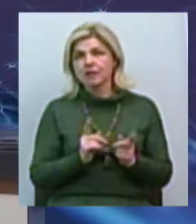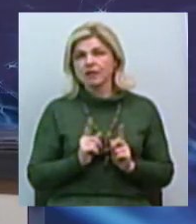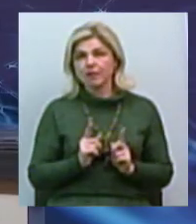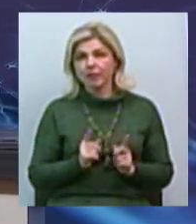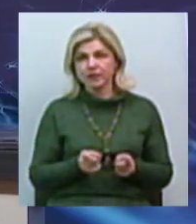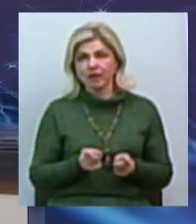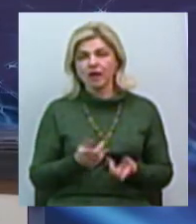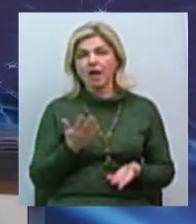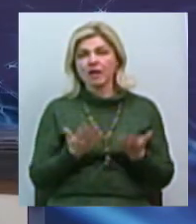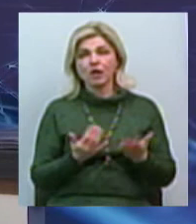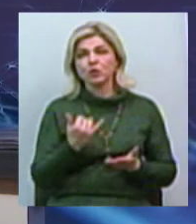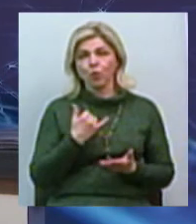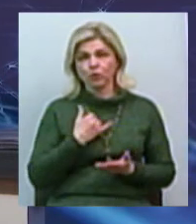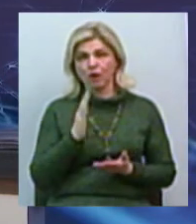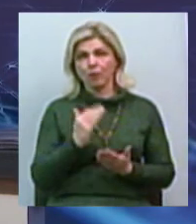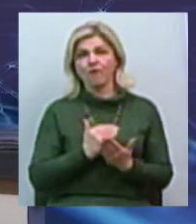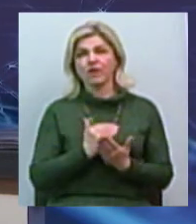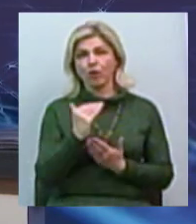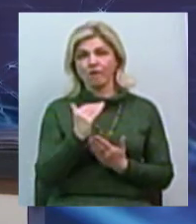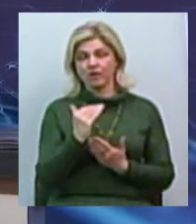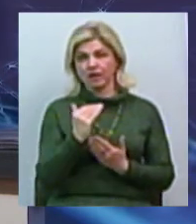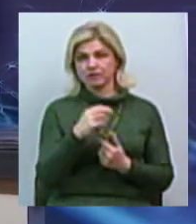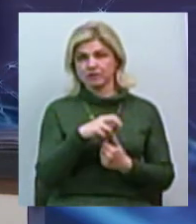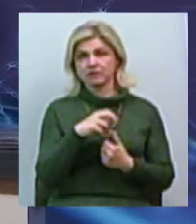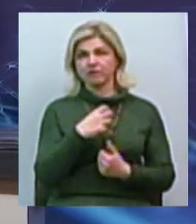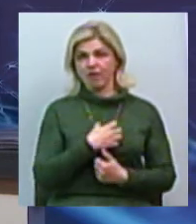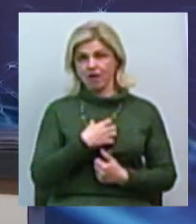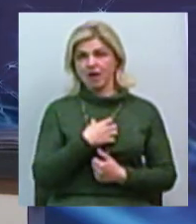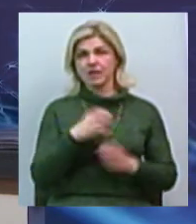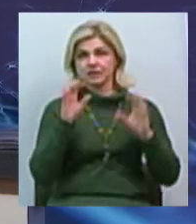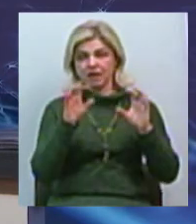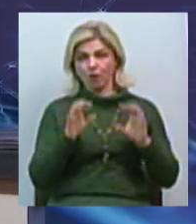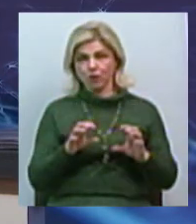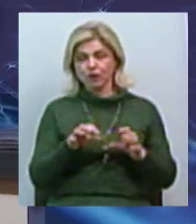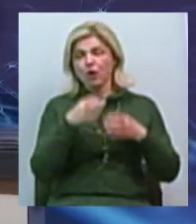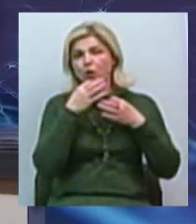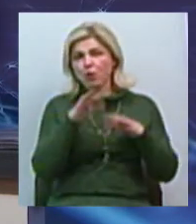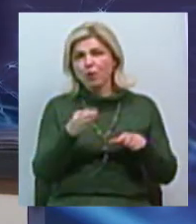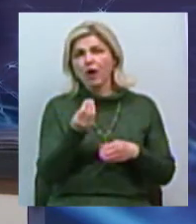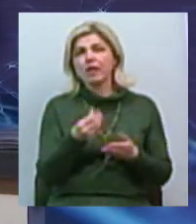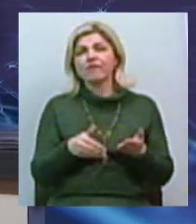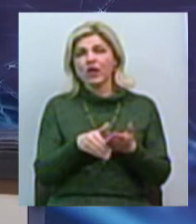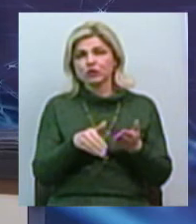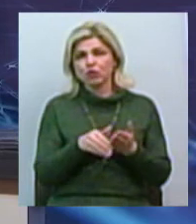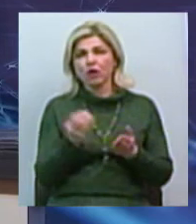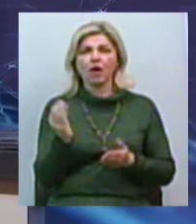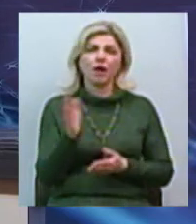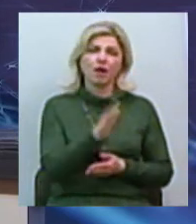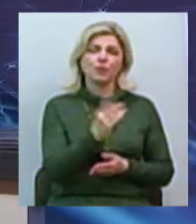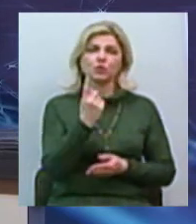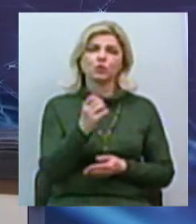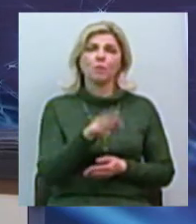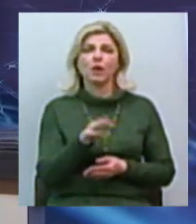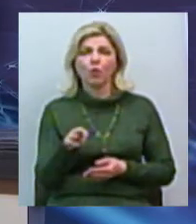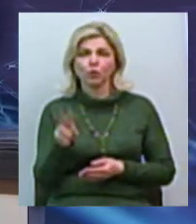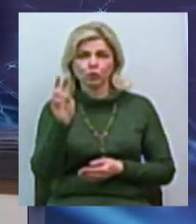якщо у нас буде верховенство закона, якщо любой інвестор, неважно, вложив ли він 100 млн доларів чи 100